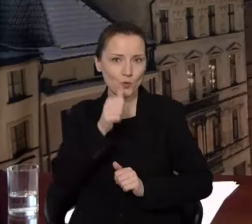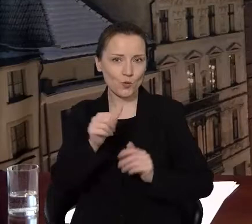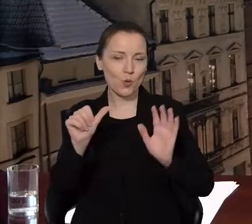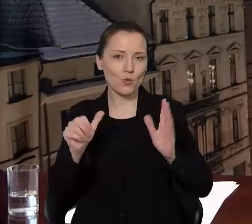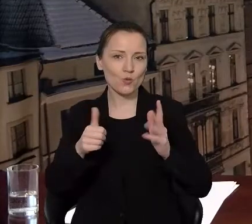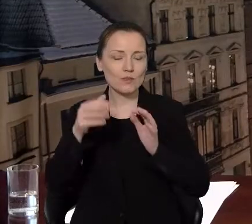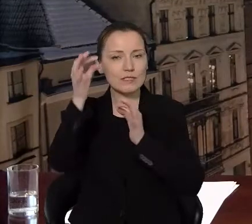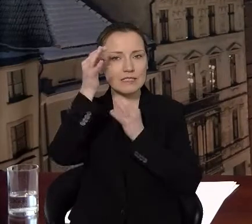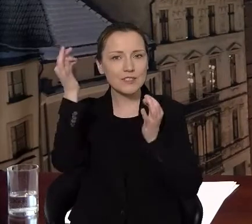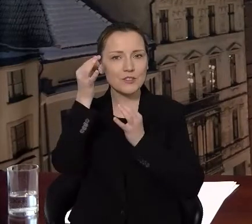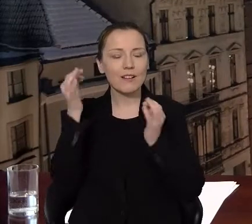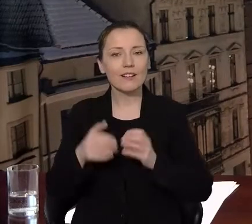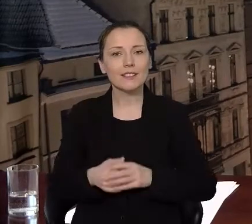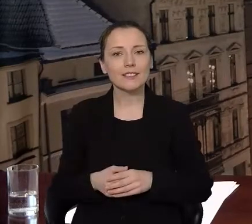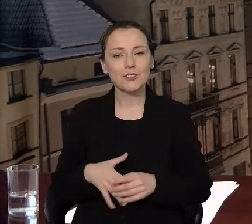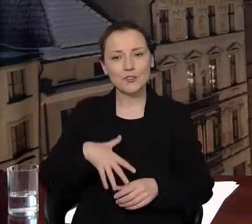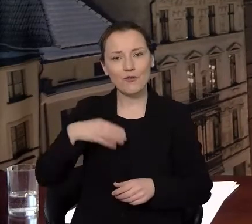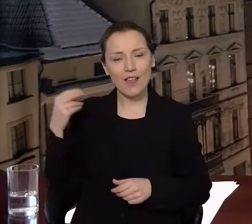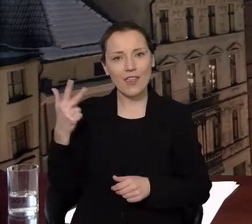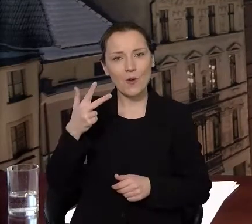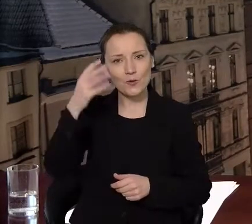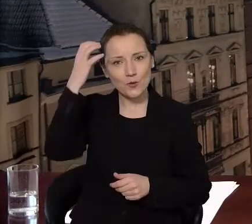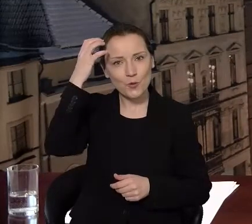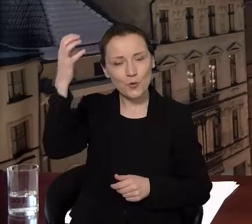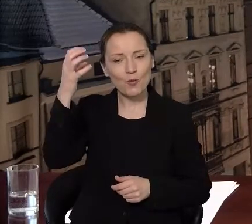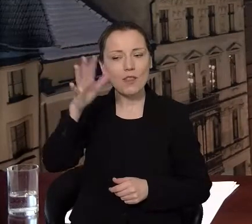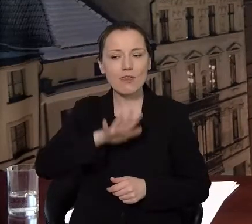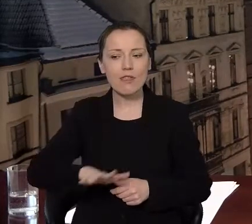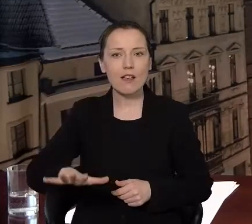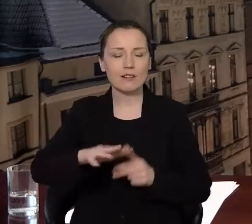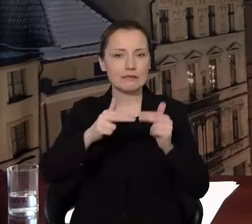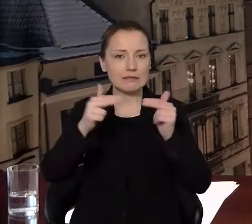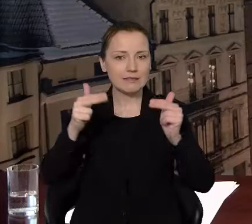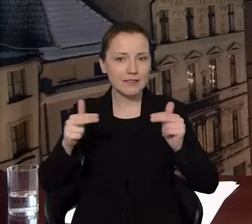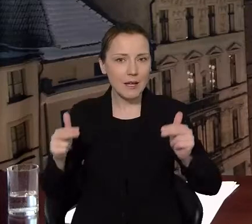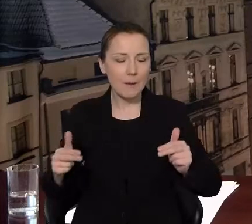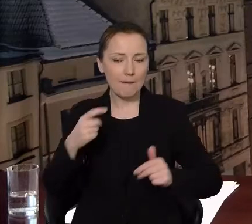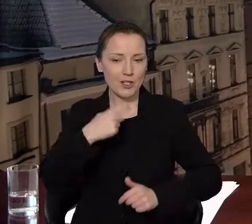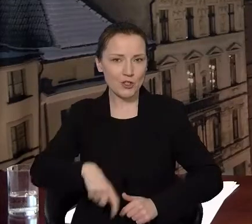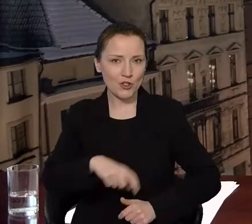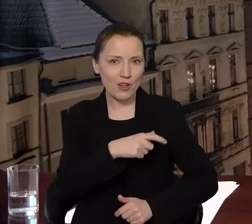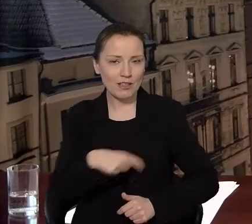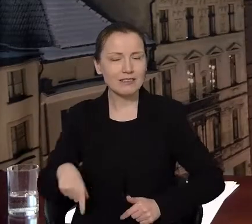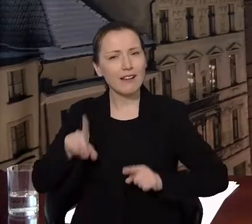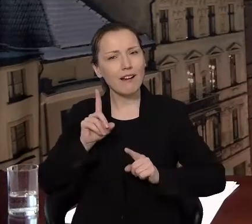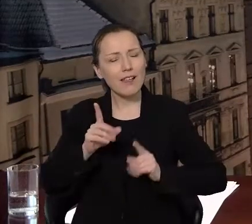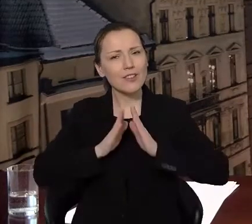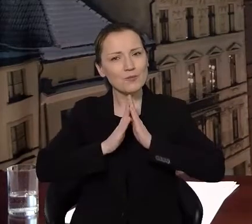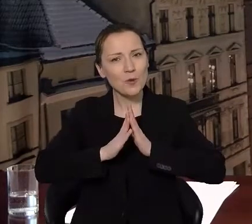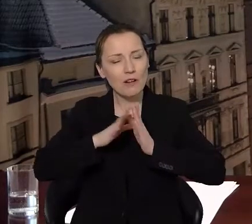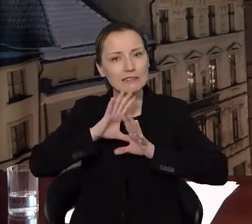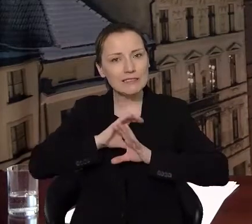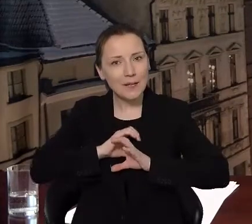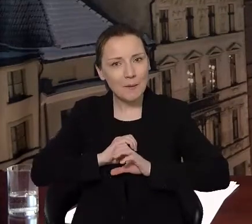stycznia święto Trzech Króli, teren Zamku Krzyżackiego. Tylko proszę uzbroić się też w